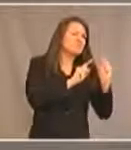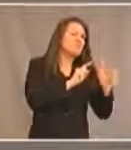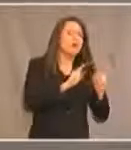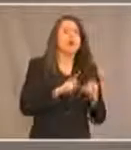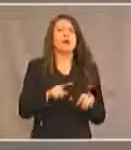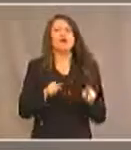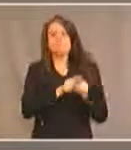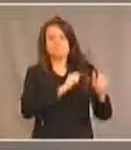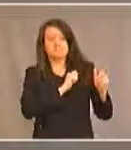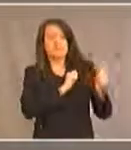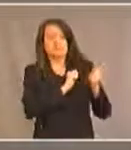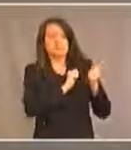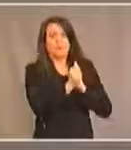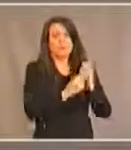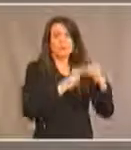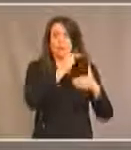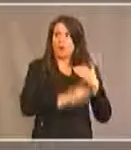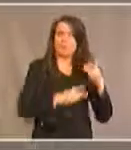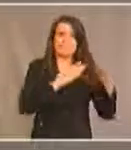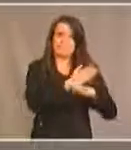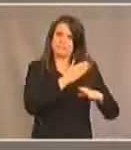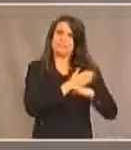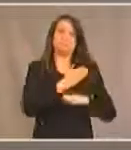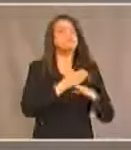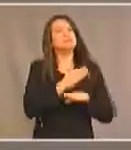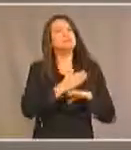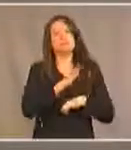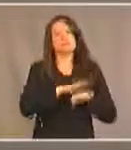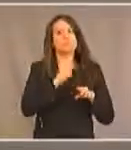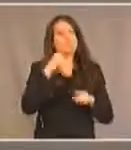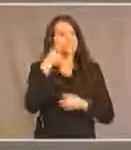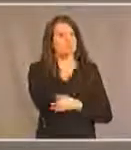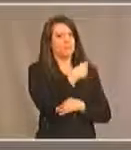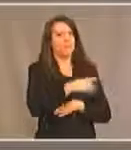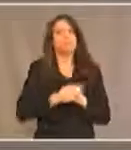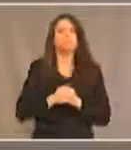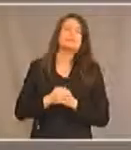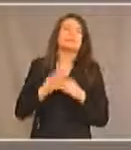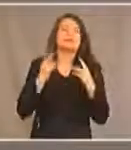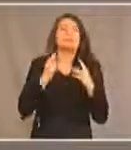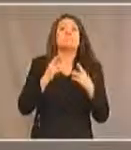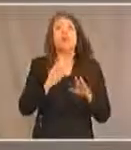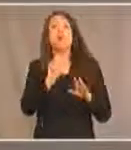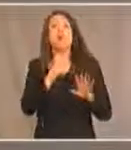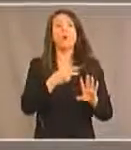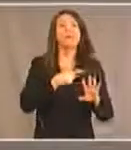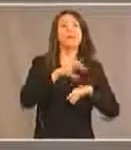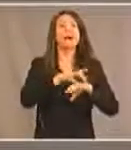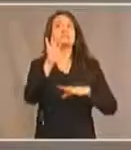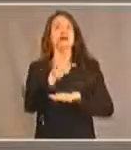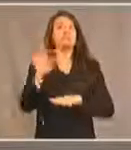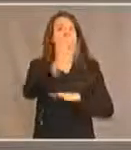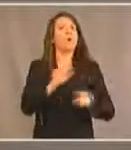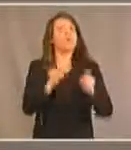a adopté un programme d'accessibilité au sein de son gouvernement et on espère que d'autres provinces et territoires